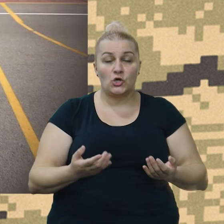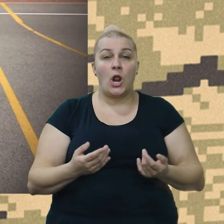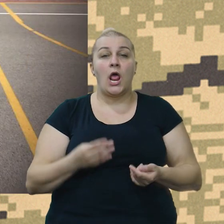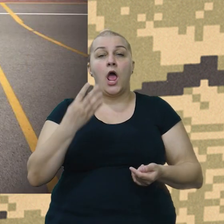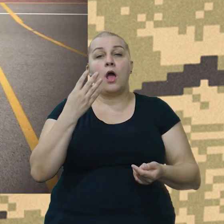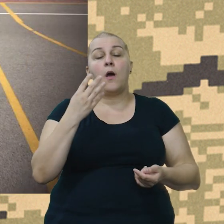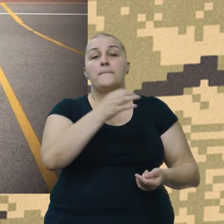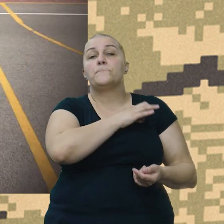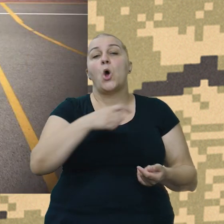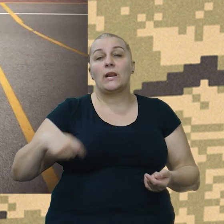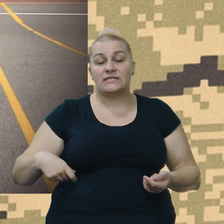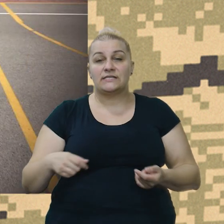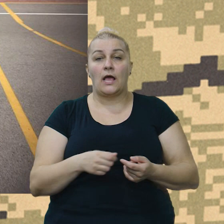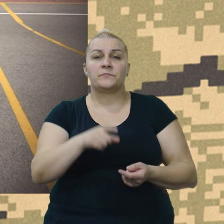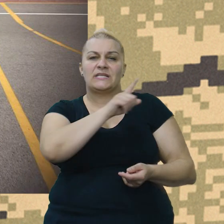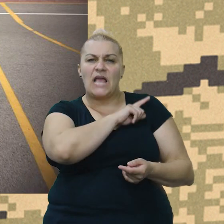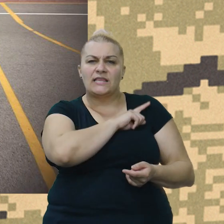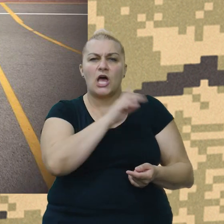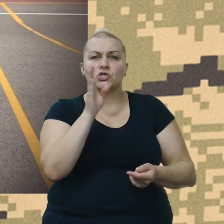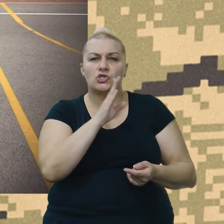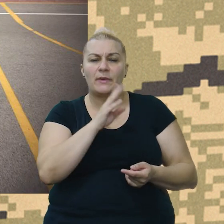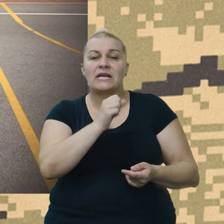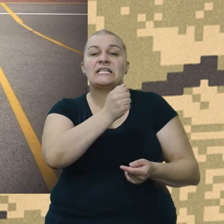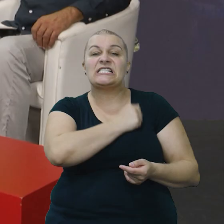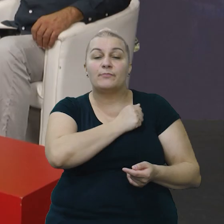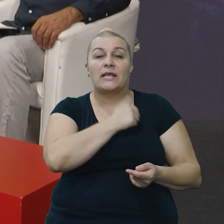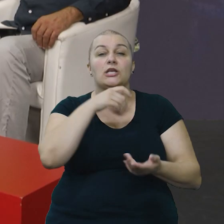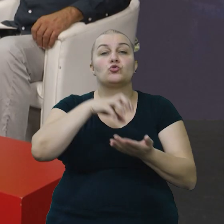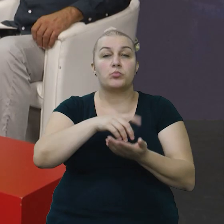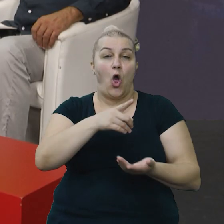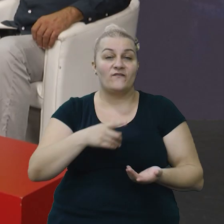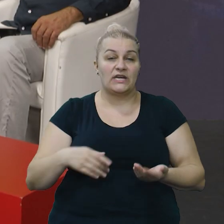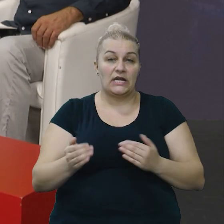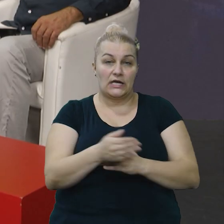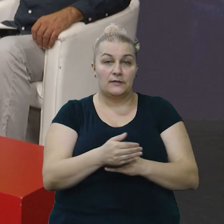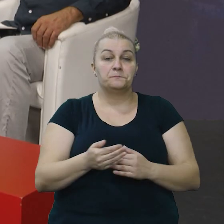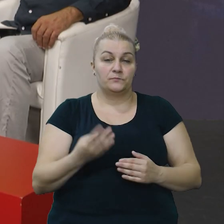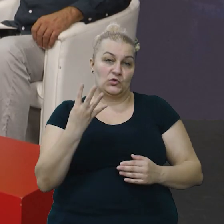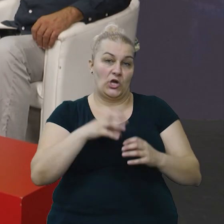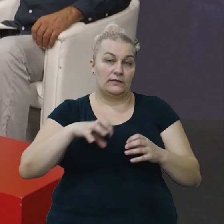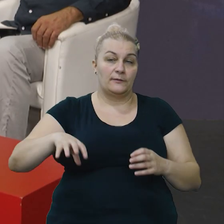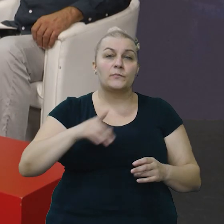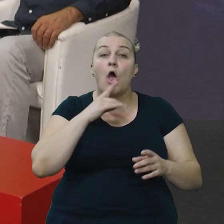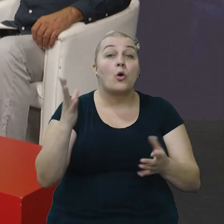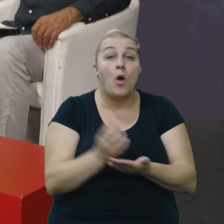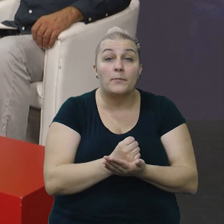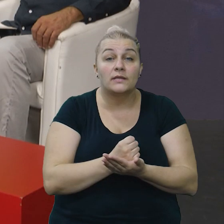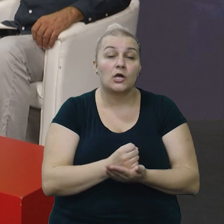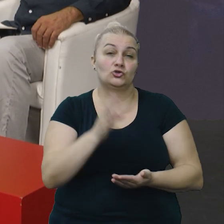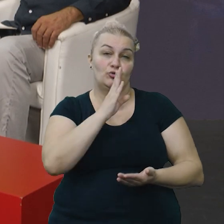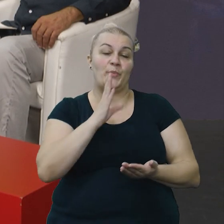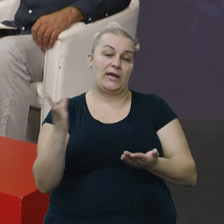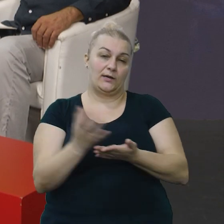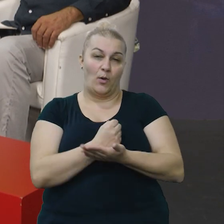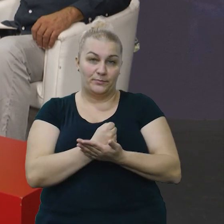kao tri ekipa. Zadar Šibenik, Split i Dubrovnik. Tko je pobjedio na koncu? Pobjedio je